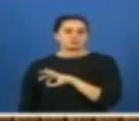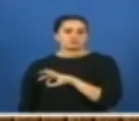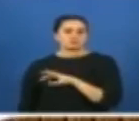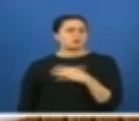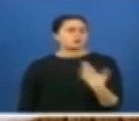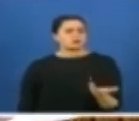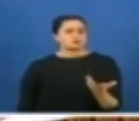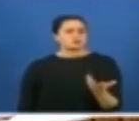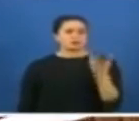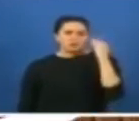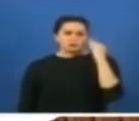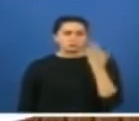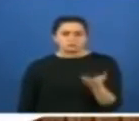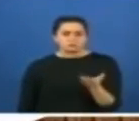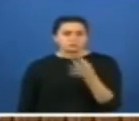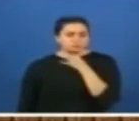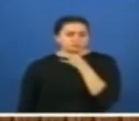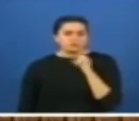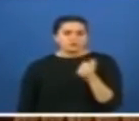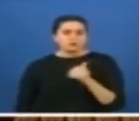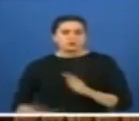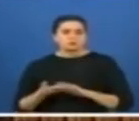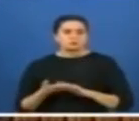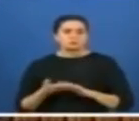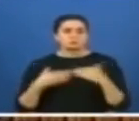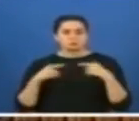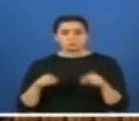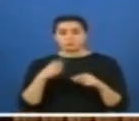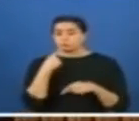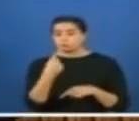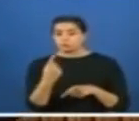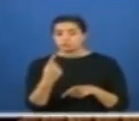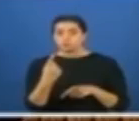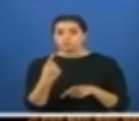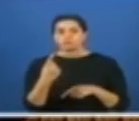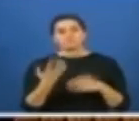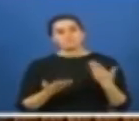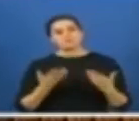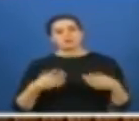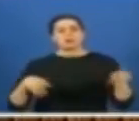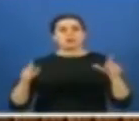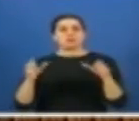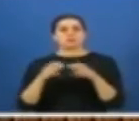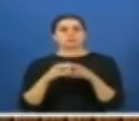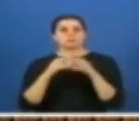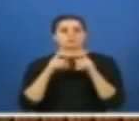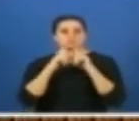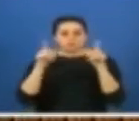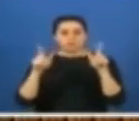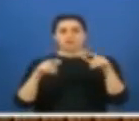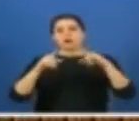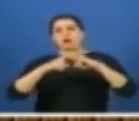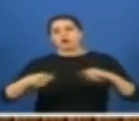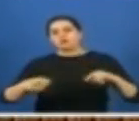Hangi anlayıştır bu değerli arkadaşlarım? Şimdi ben bunu söyleyince büyük bir ihtimalle şöyle. Koru halinde söyleyecekler. Havuz